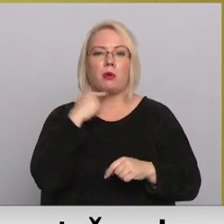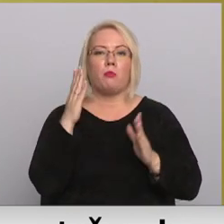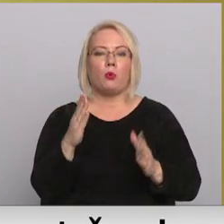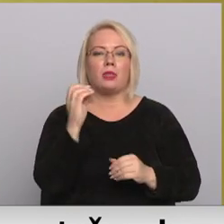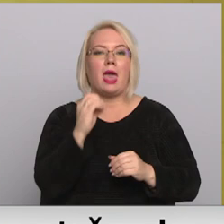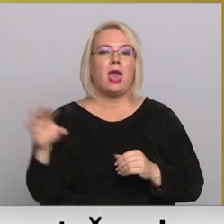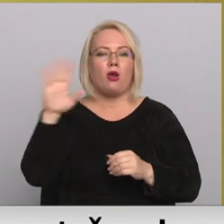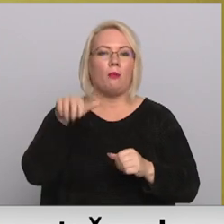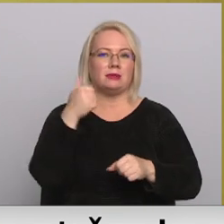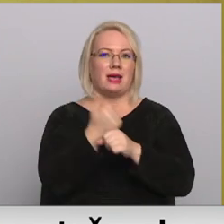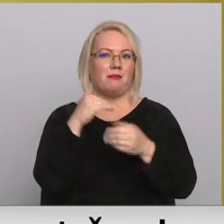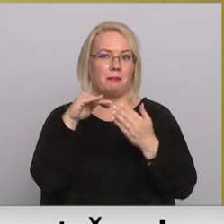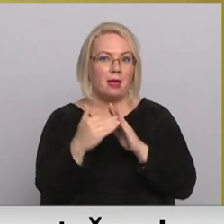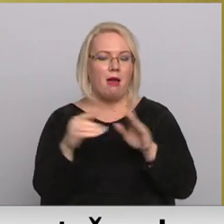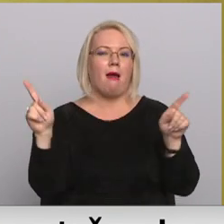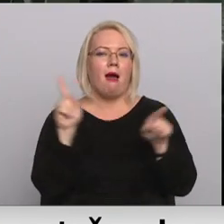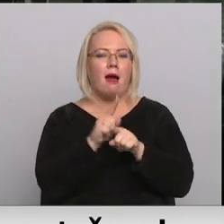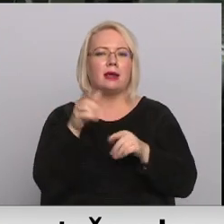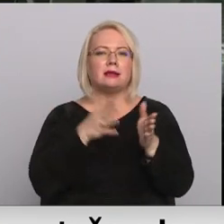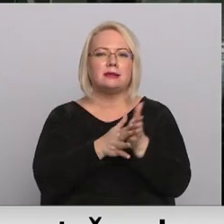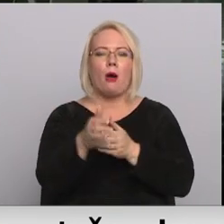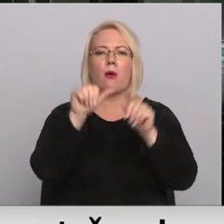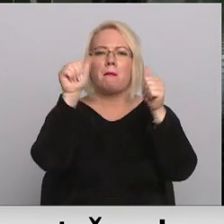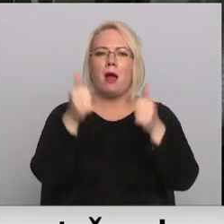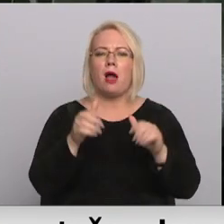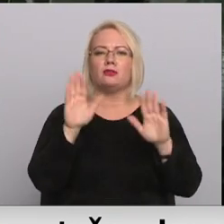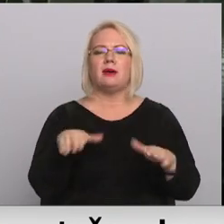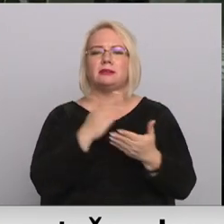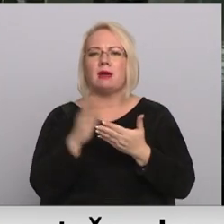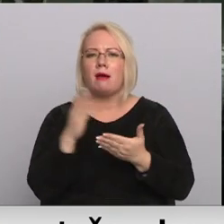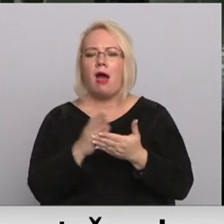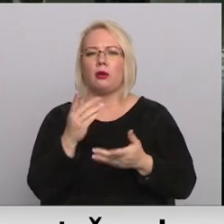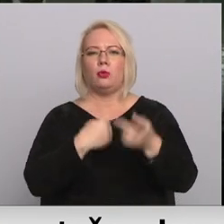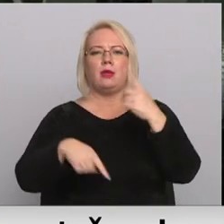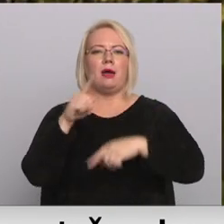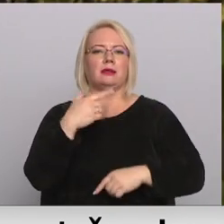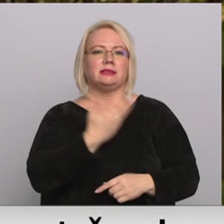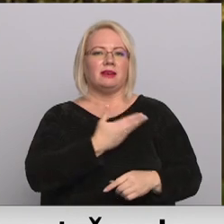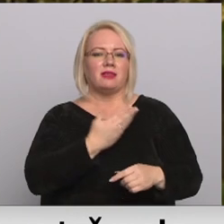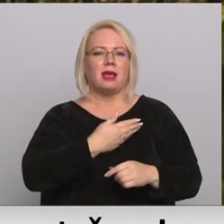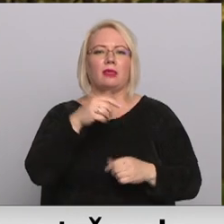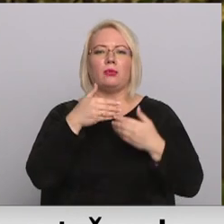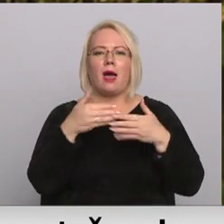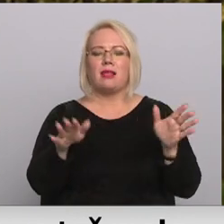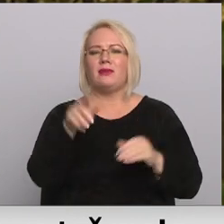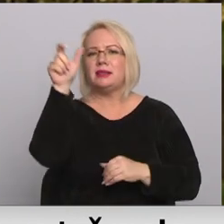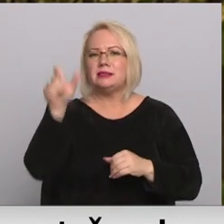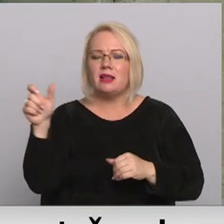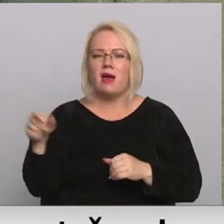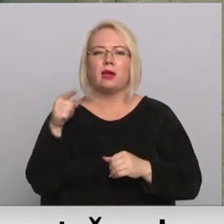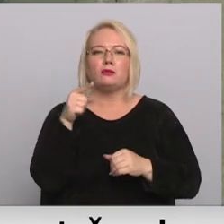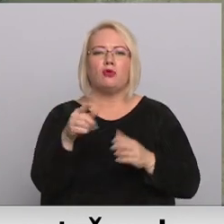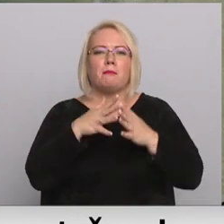caur mākslu kaut kādā veidā sakārtot, atdzīvināt, atvērt cilvēkiem šo milzīgo